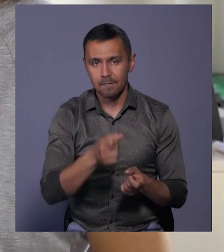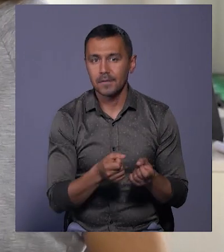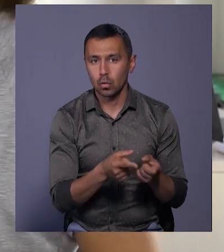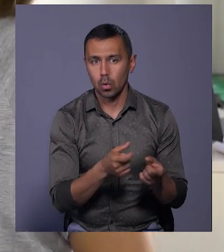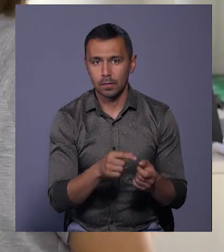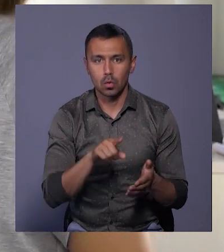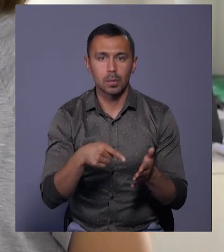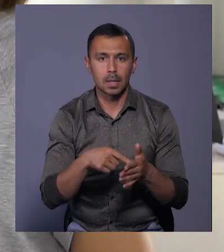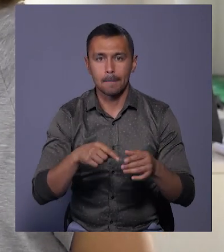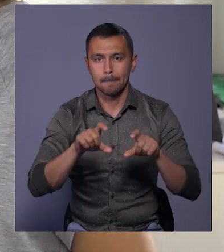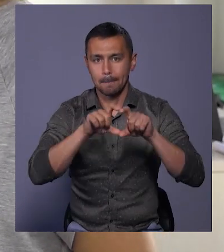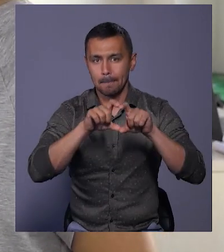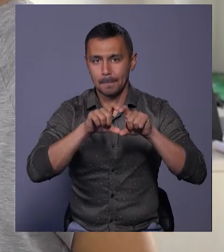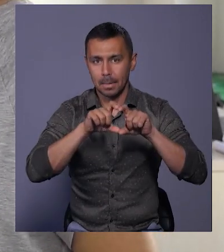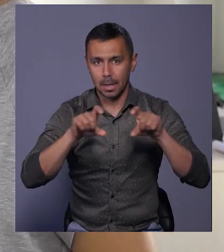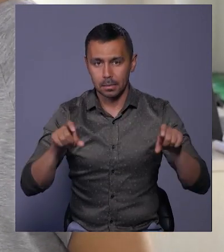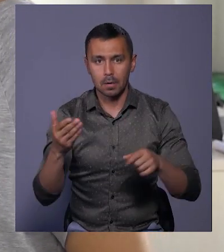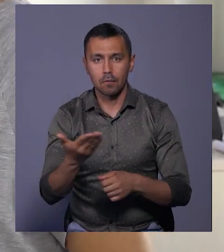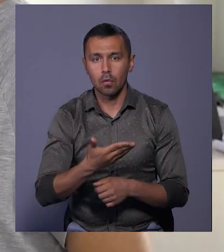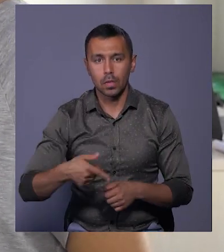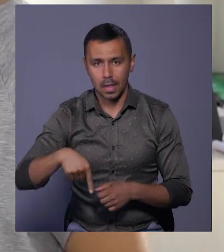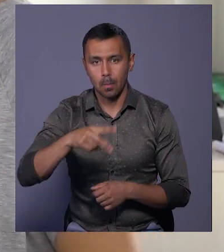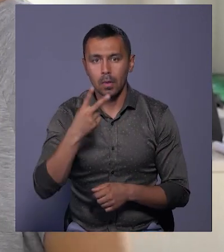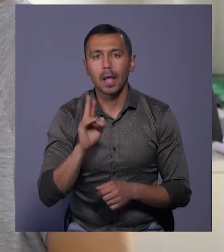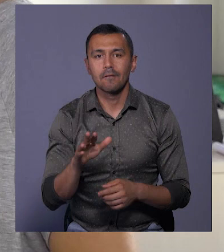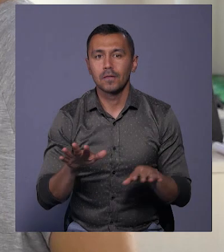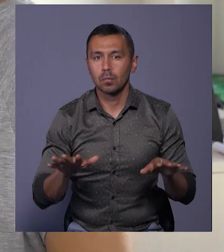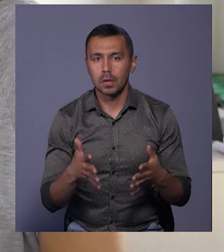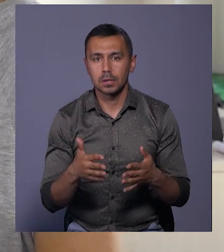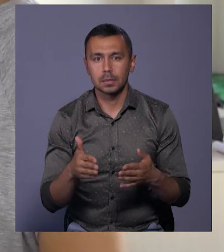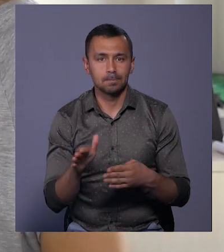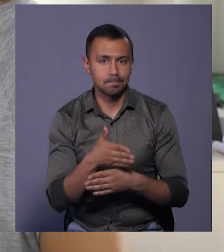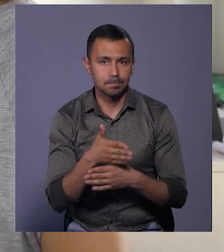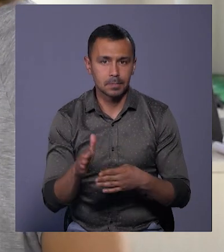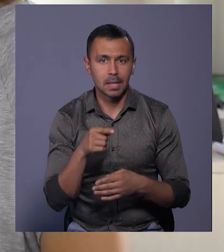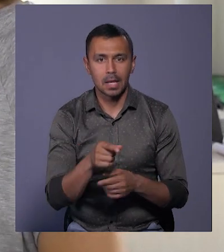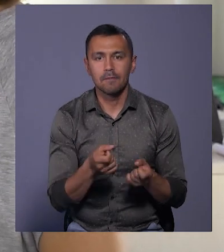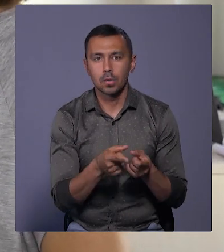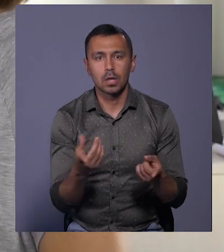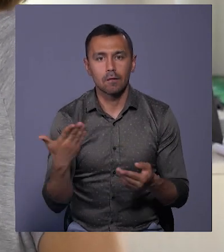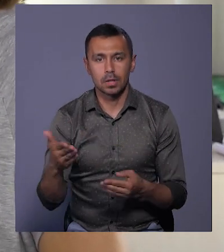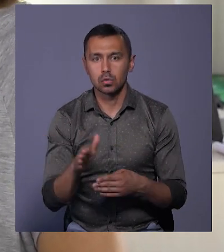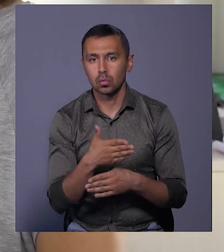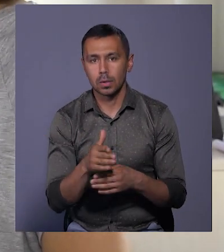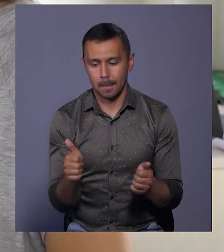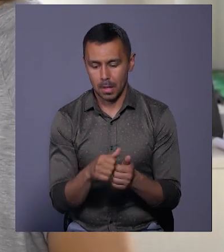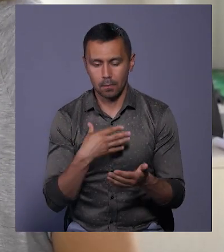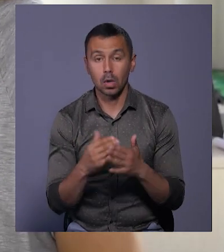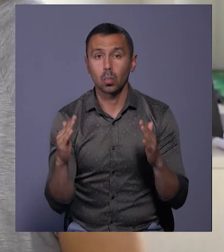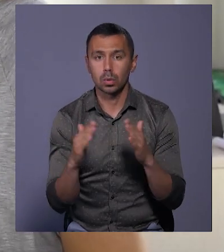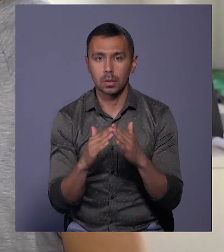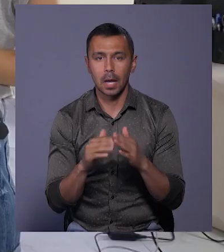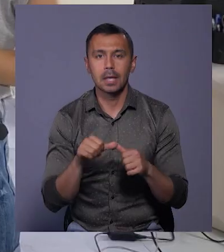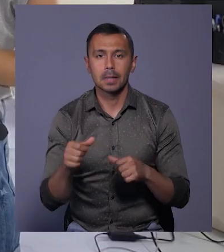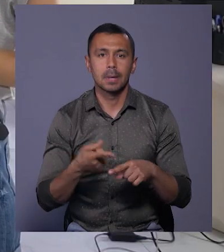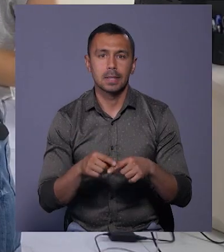Комунальне підприємство «Спецкоммунтранс» та вони подивляться, як відбувається до сортування тих відходів, які вони сортують біля своїх будинків. А